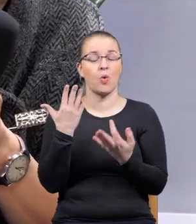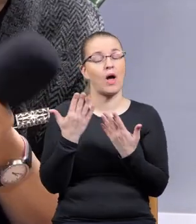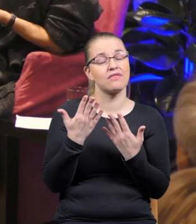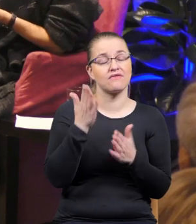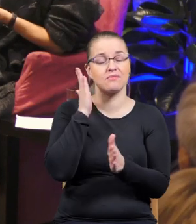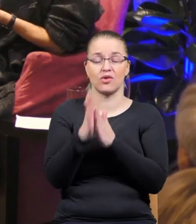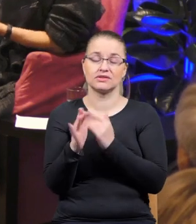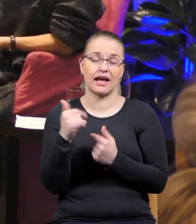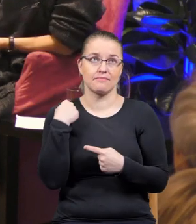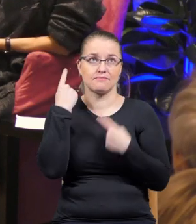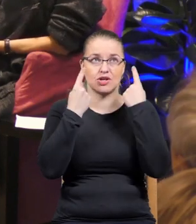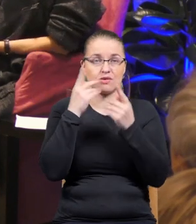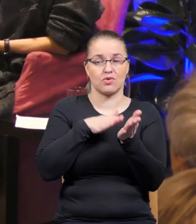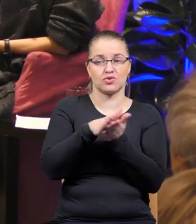początku.